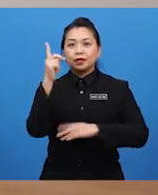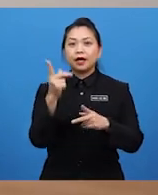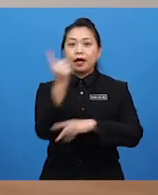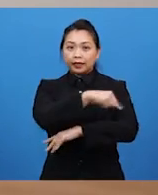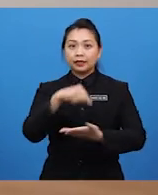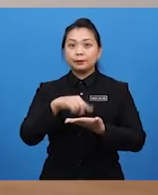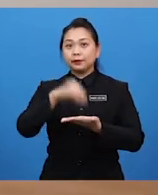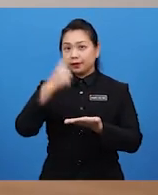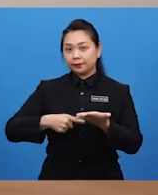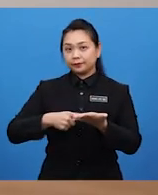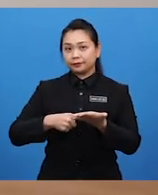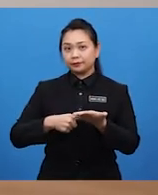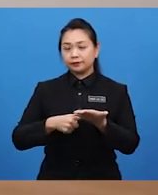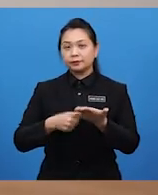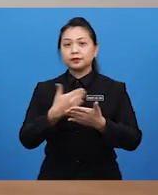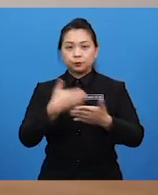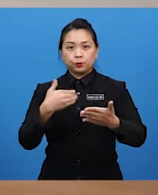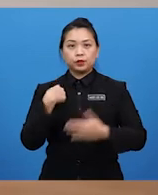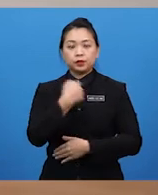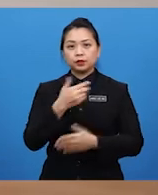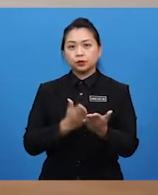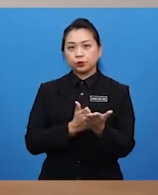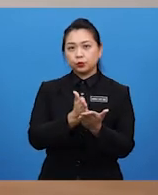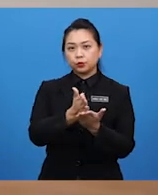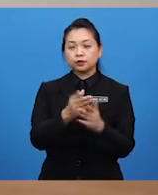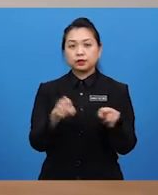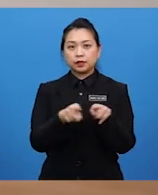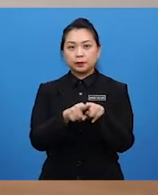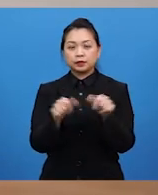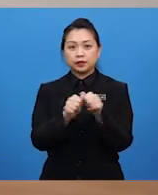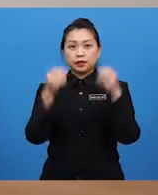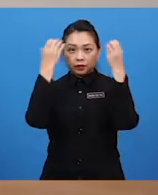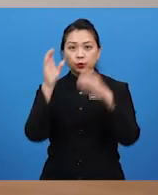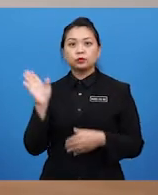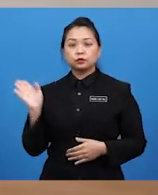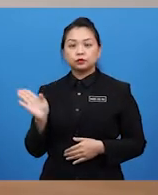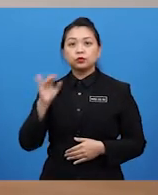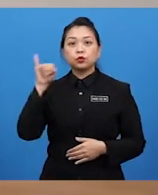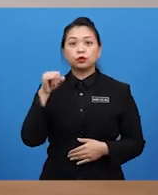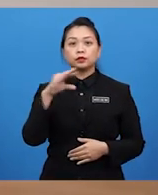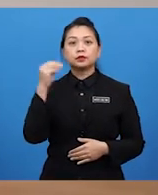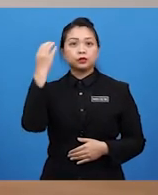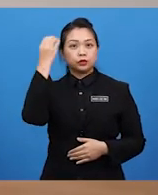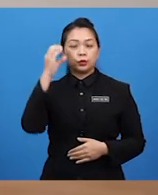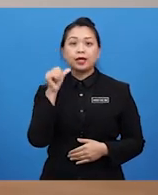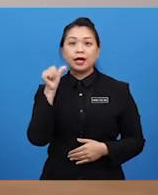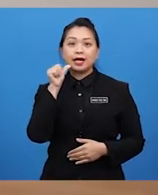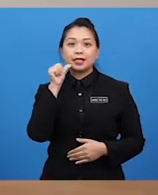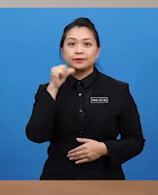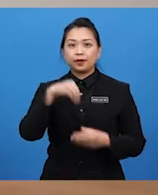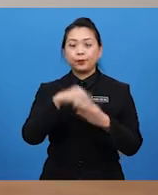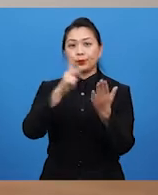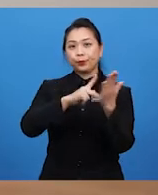Donz? Pelajar-pelajar di luar sana, sebelum kita nak teruskan lagi bersama dengan saya, Cikgu Donz dan rakan saya, Cikgu Arif dalam